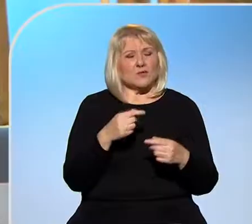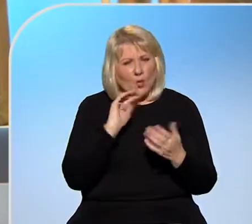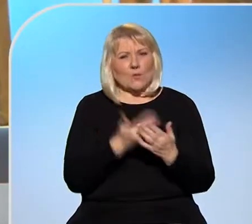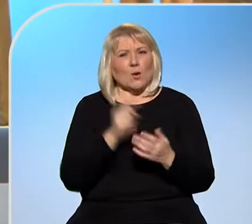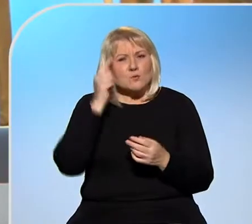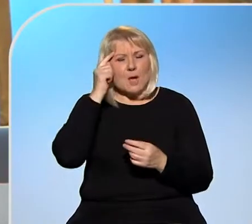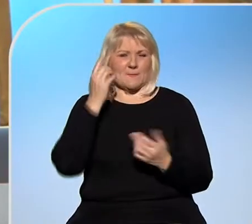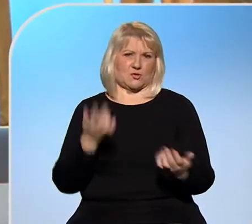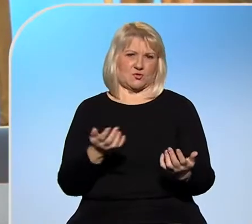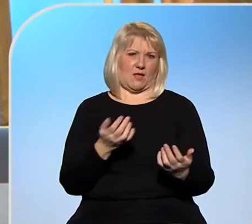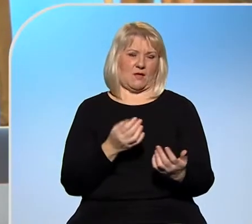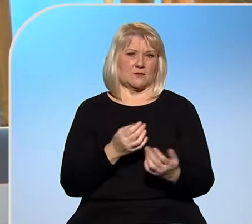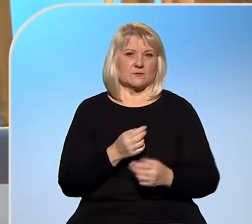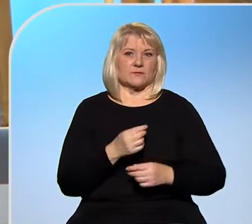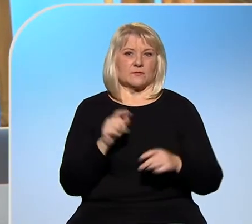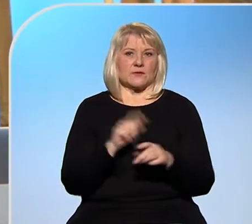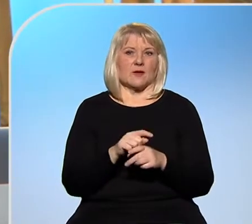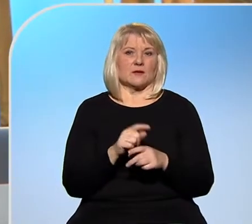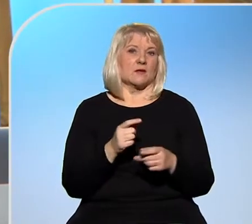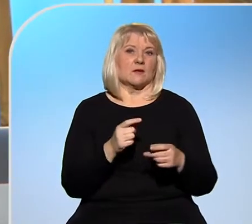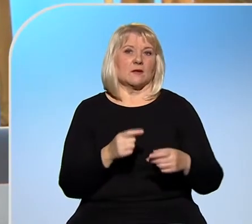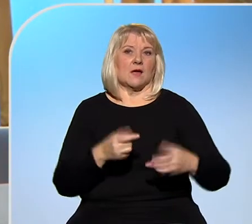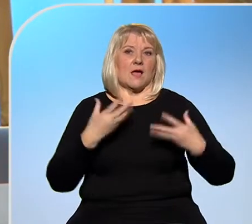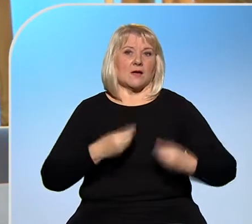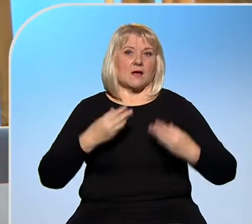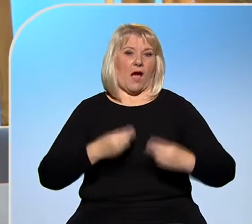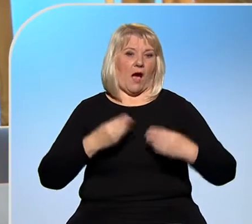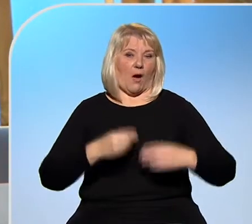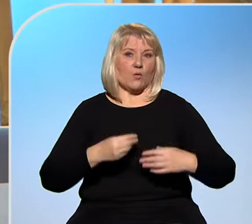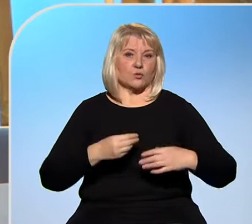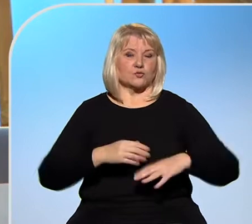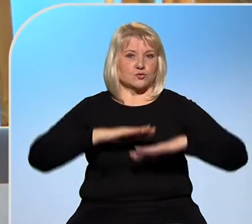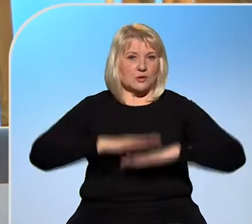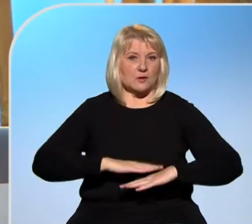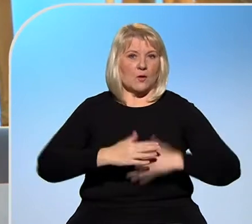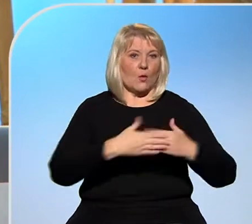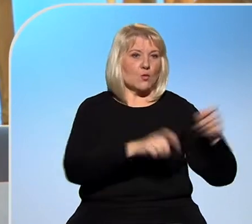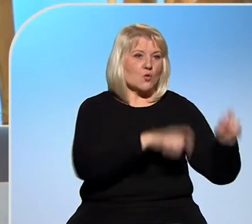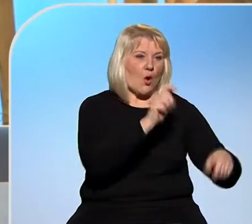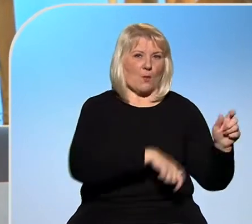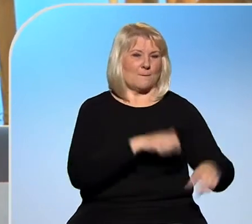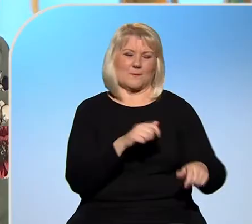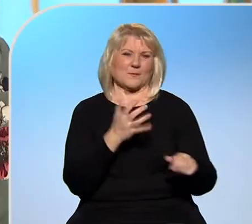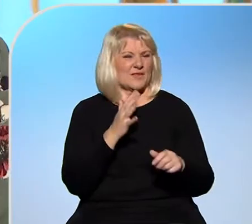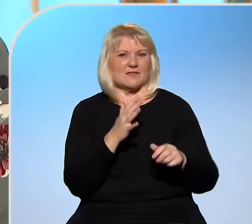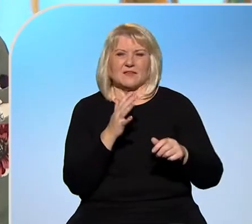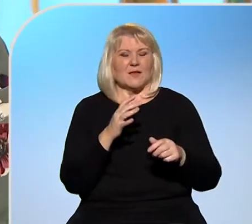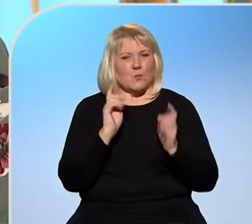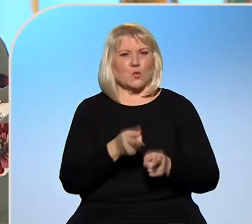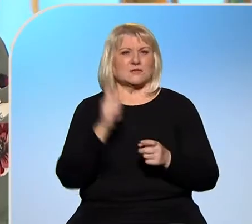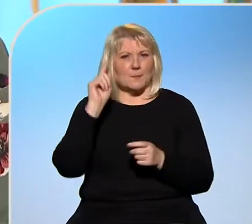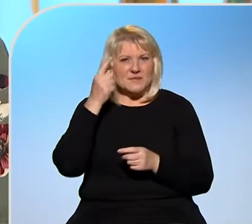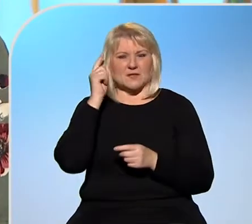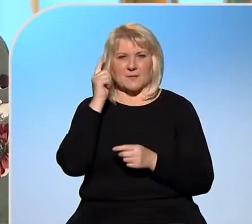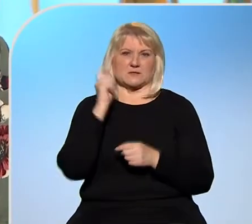Určitě gauč před topením není tou optimální variantou, jak to řešit. Když přijde výše nedopadku, můžeme